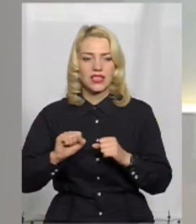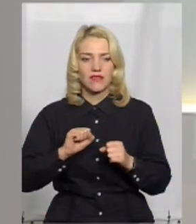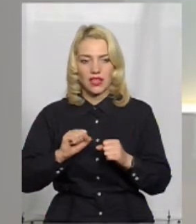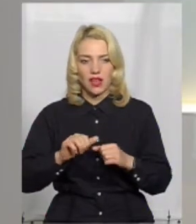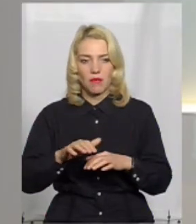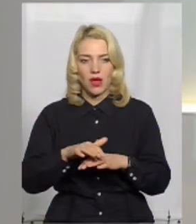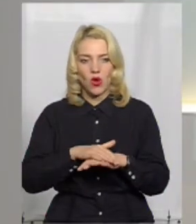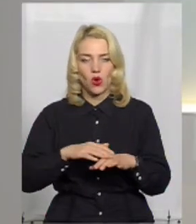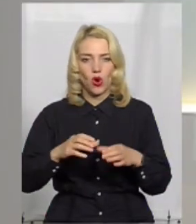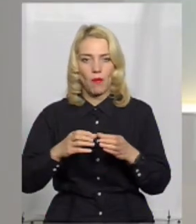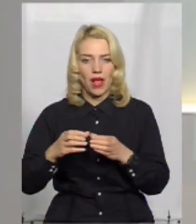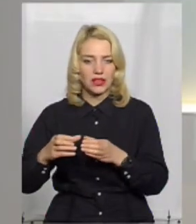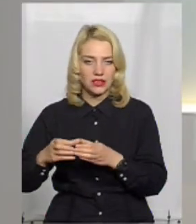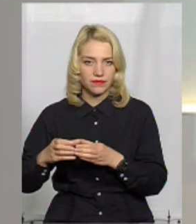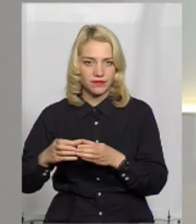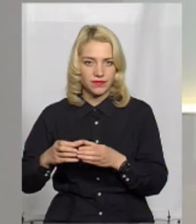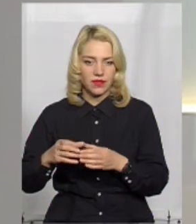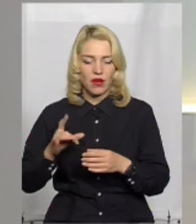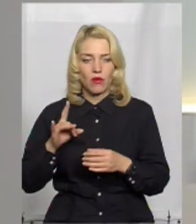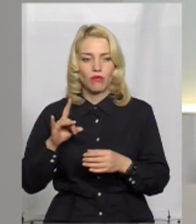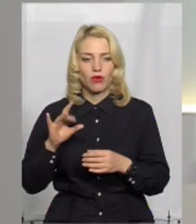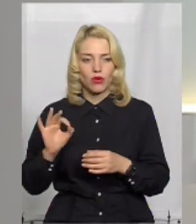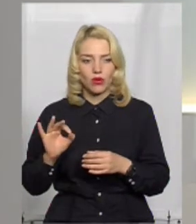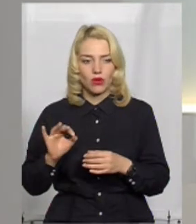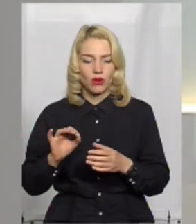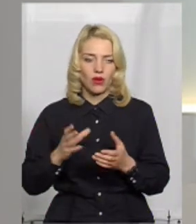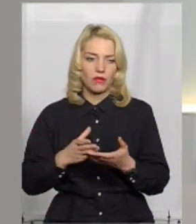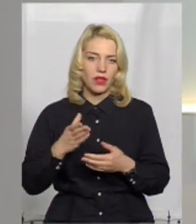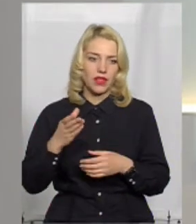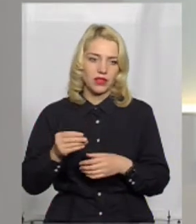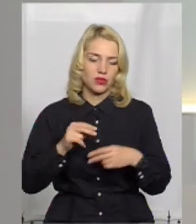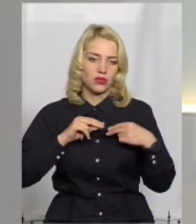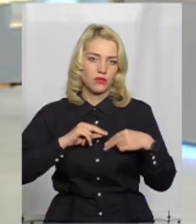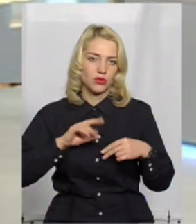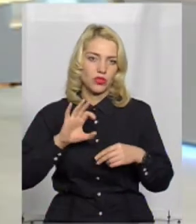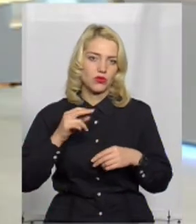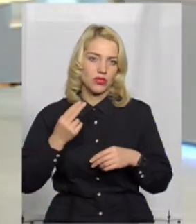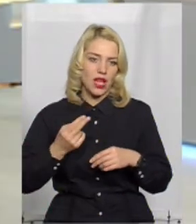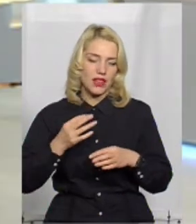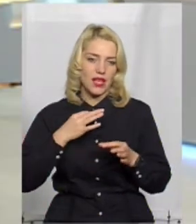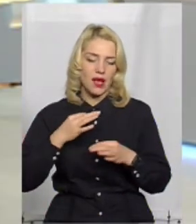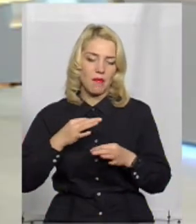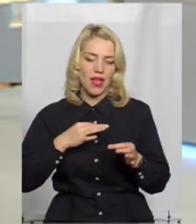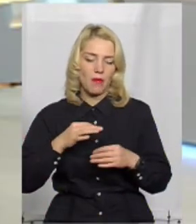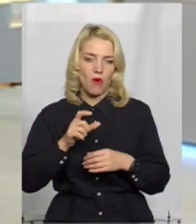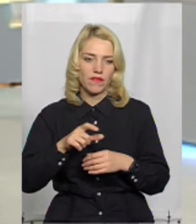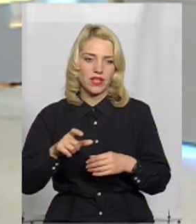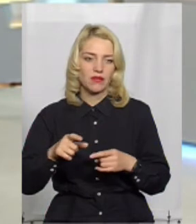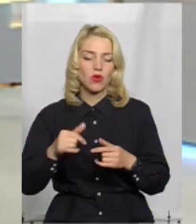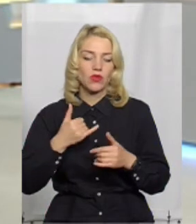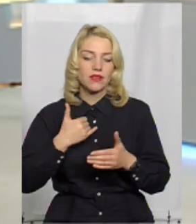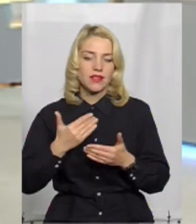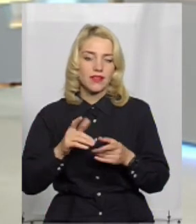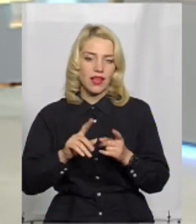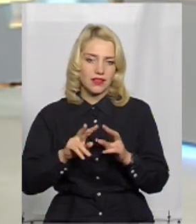громад про оплату роботи соціальних перемовників? У нас є і такі приклади.